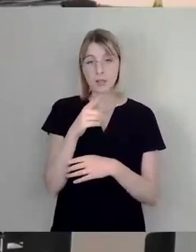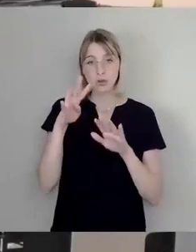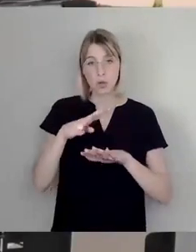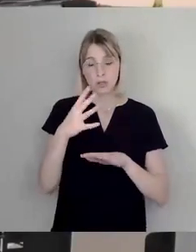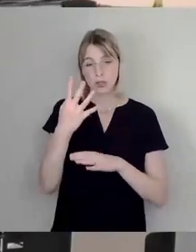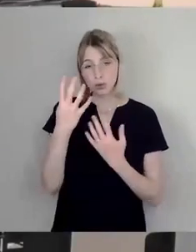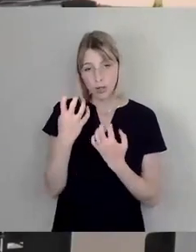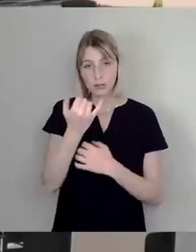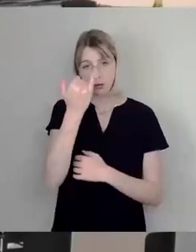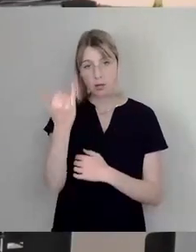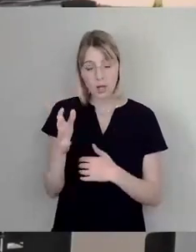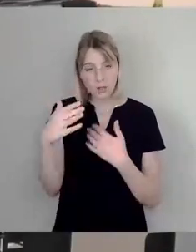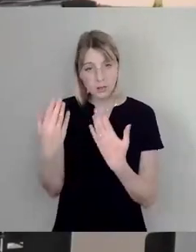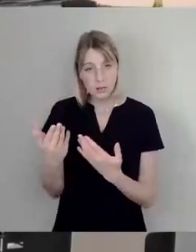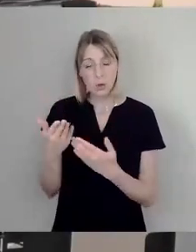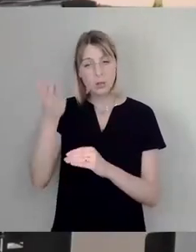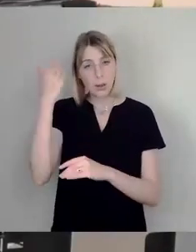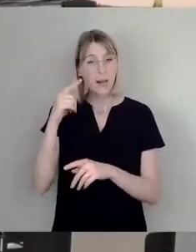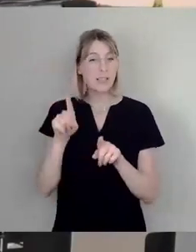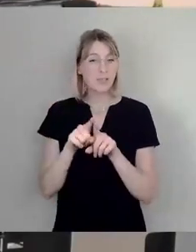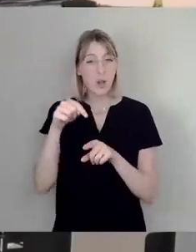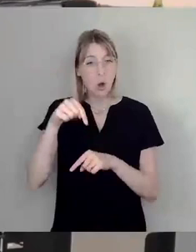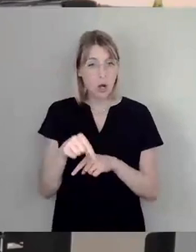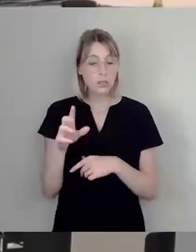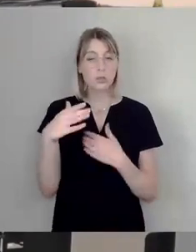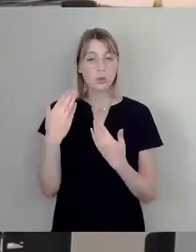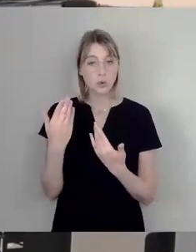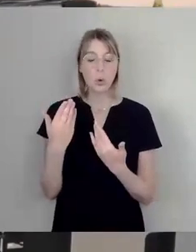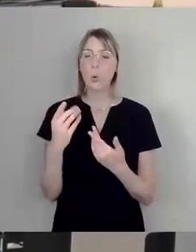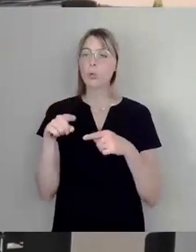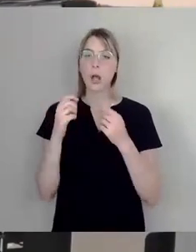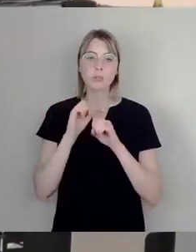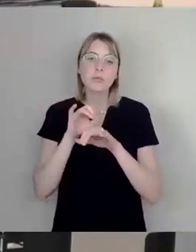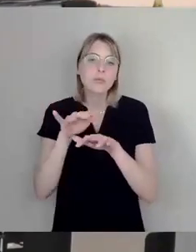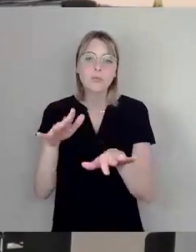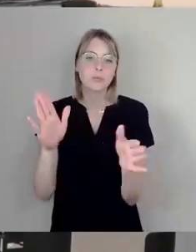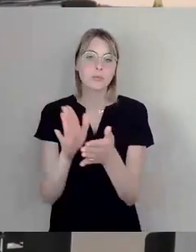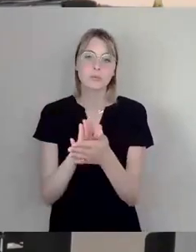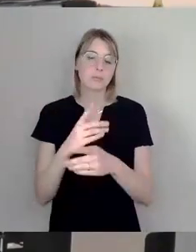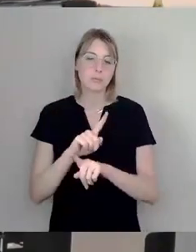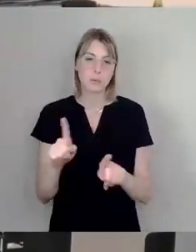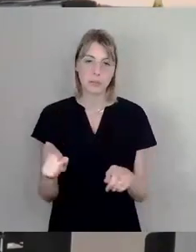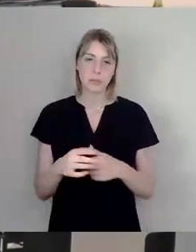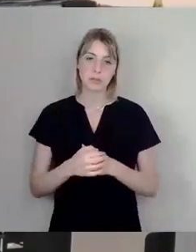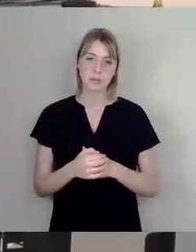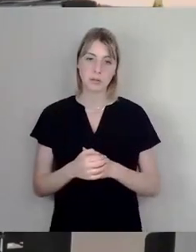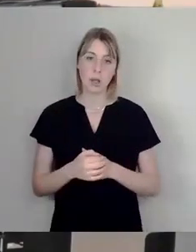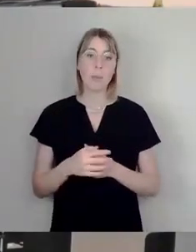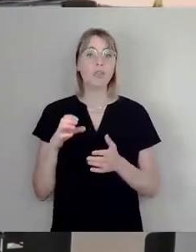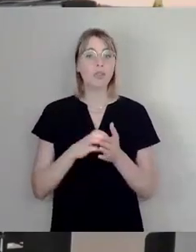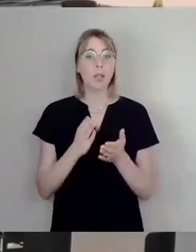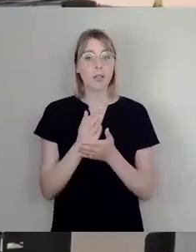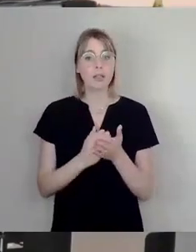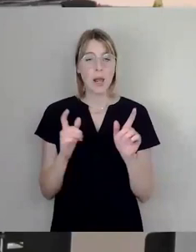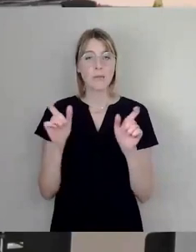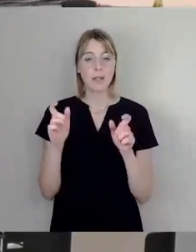überhaupt nicht diese Wirksamkeit entfalten können. Und die Wirksamkeit von Stadtfesten oder Stadtteilfesten ist unbestritten.